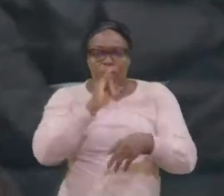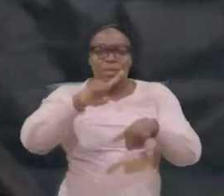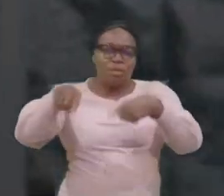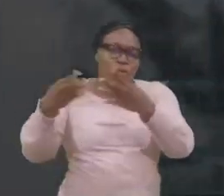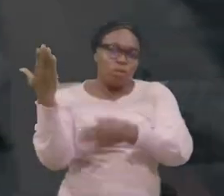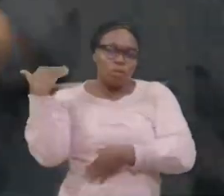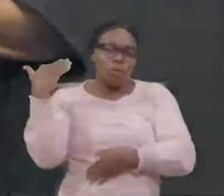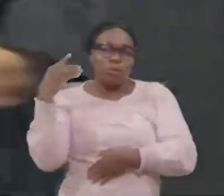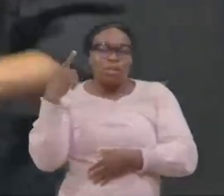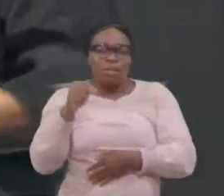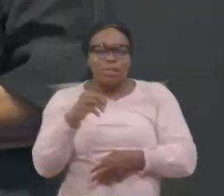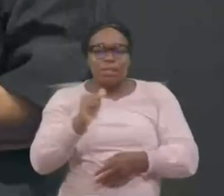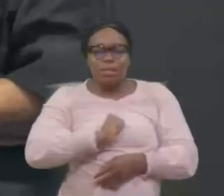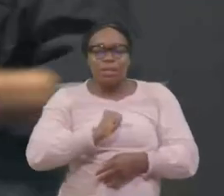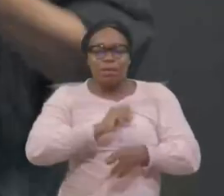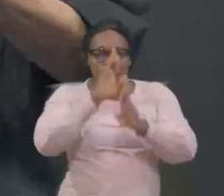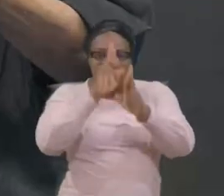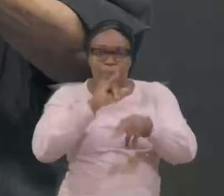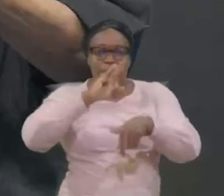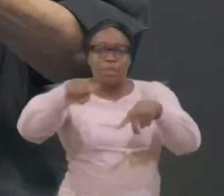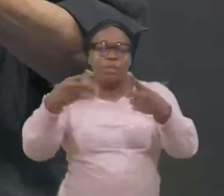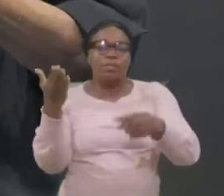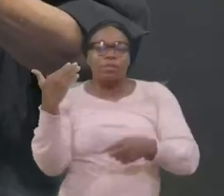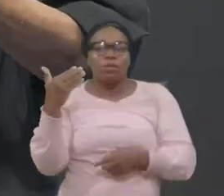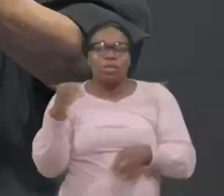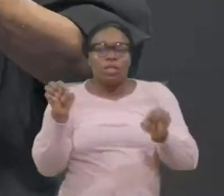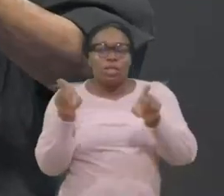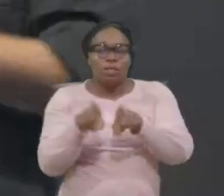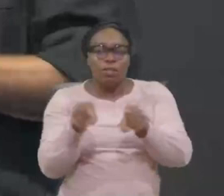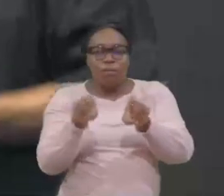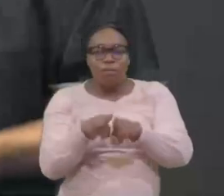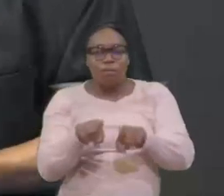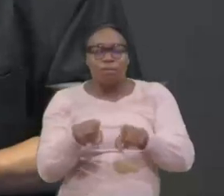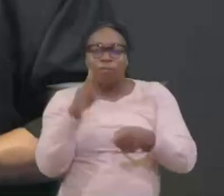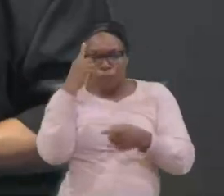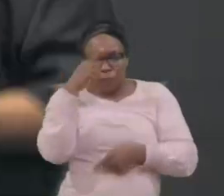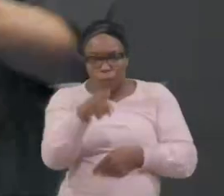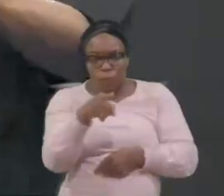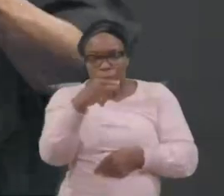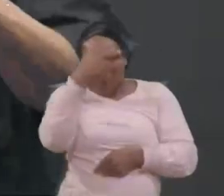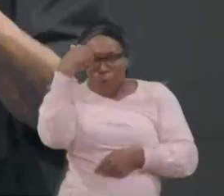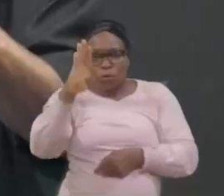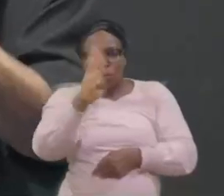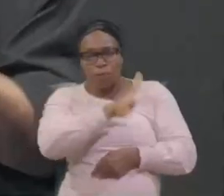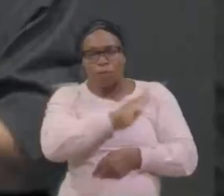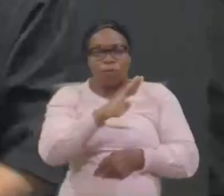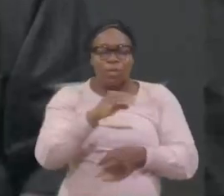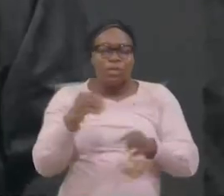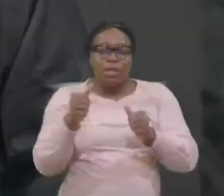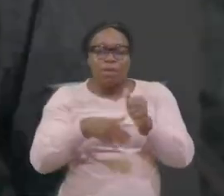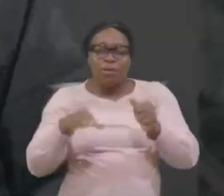partie. Même pour toi-même, La confiance que tu avais, Tout est partie.